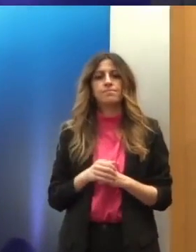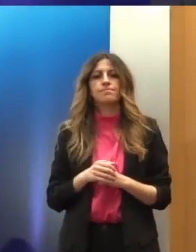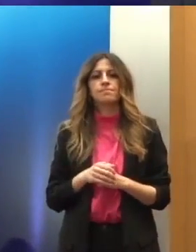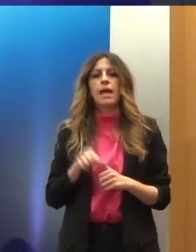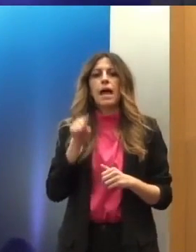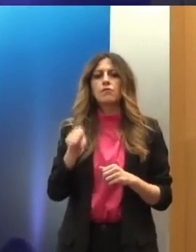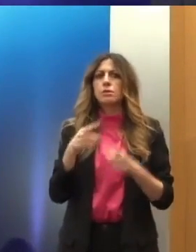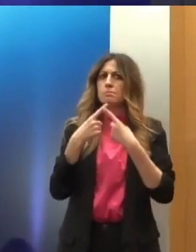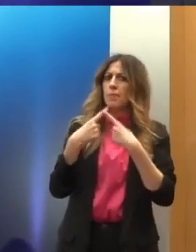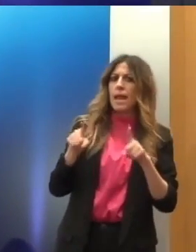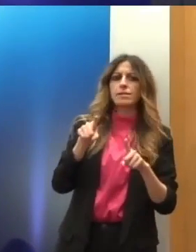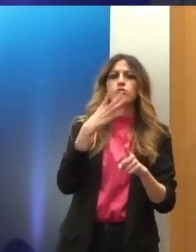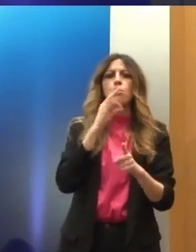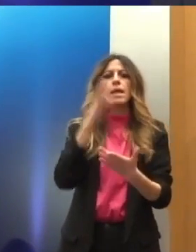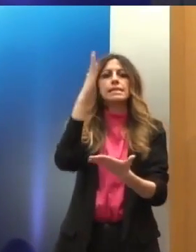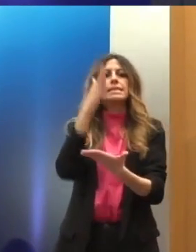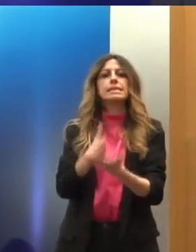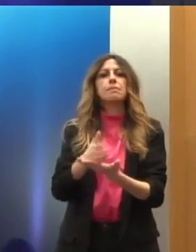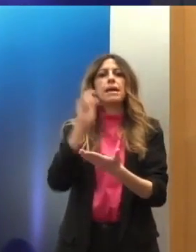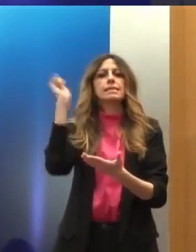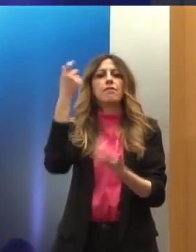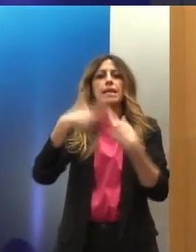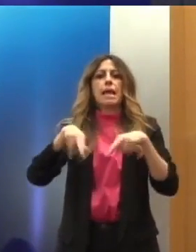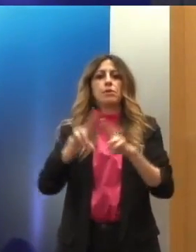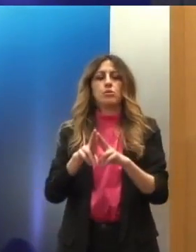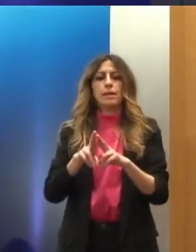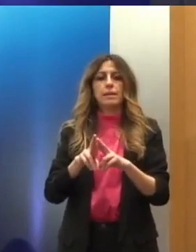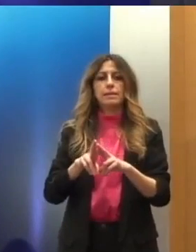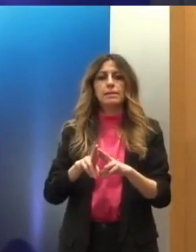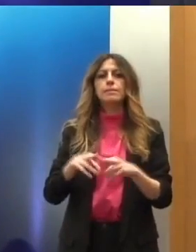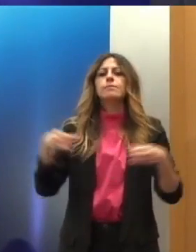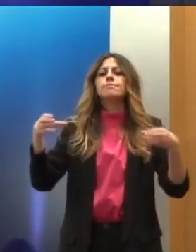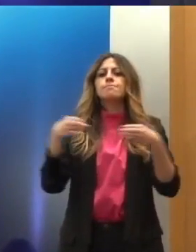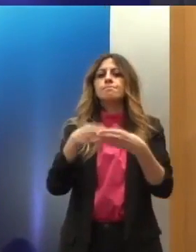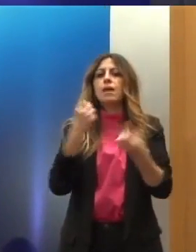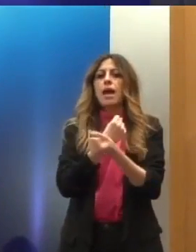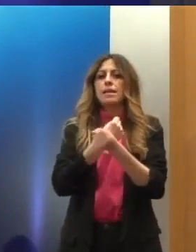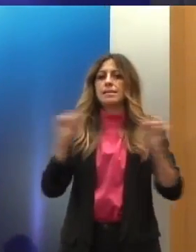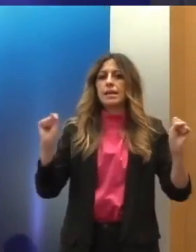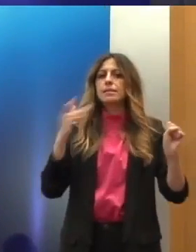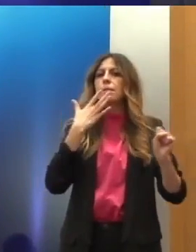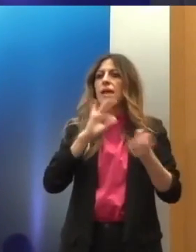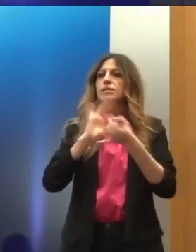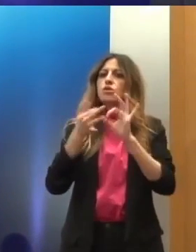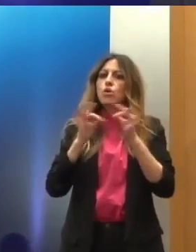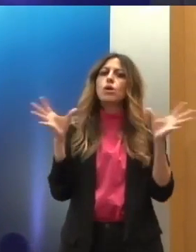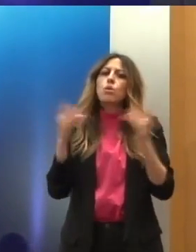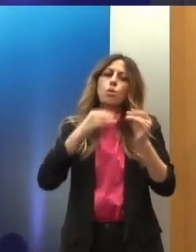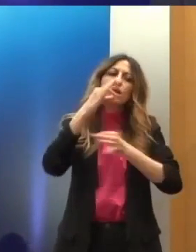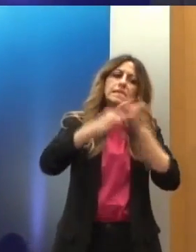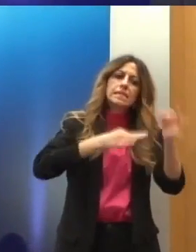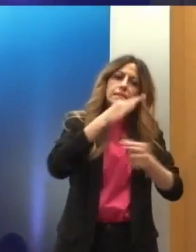ενδιάμεσο. Είναι μια ανεξάρτητη αρχή, ένα όργανο συμβουλευτικό της πολιτείας.